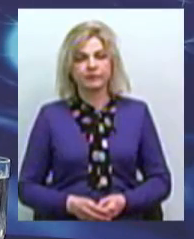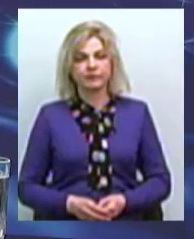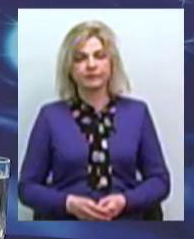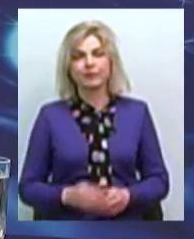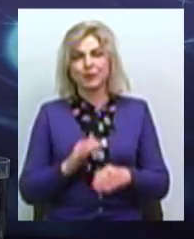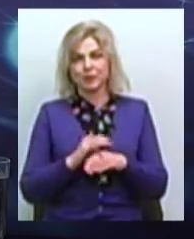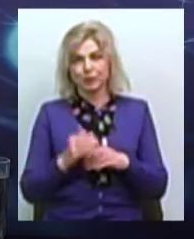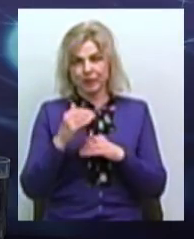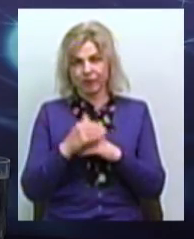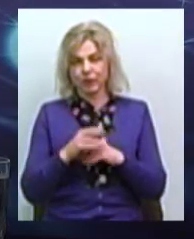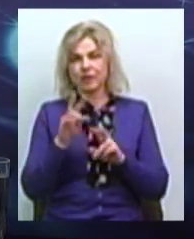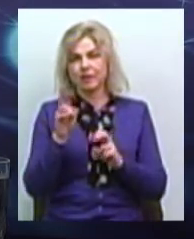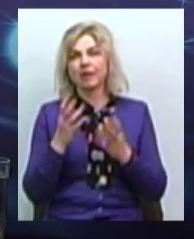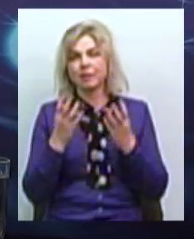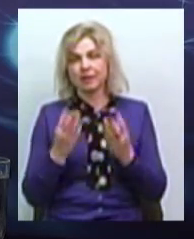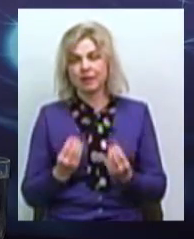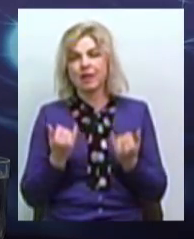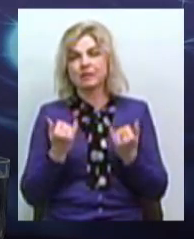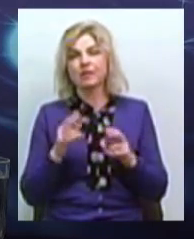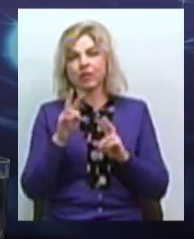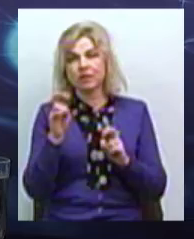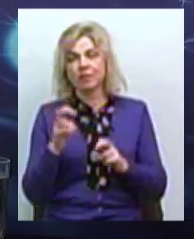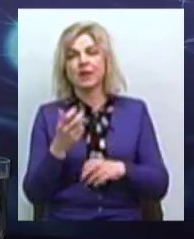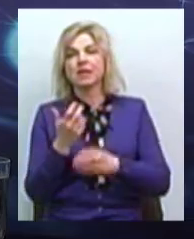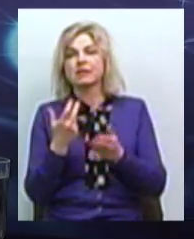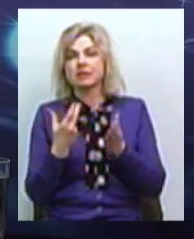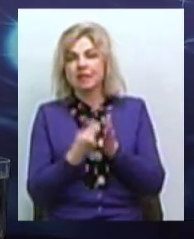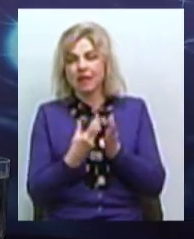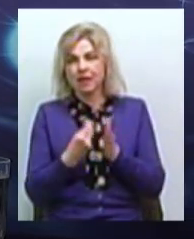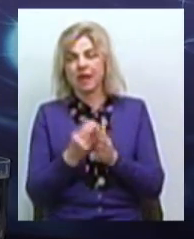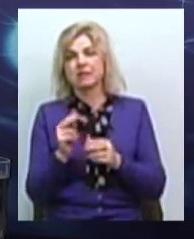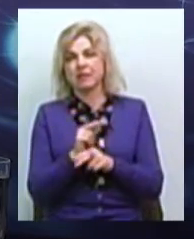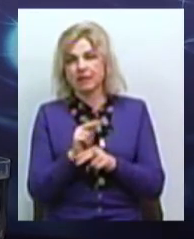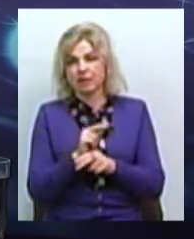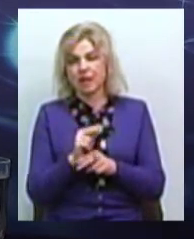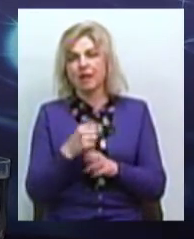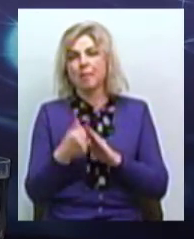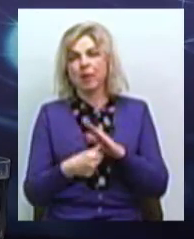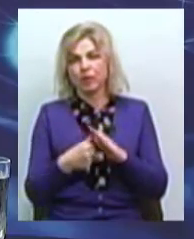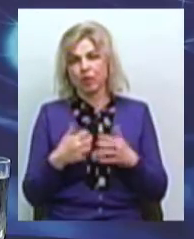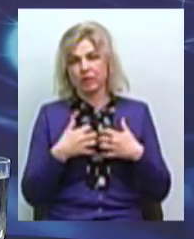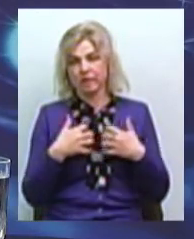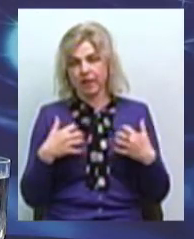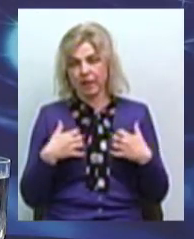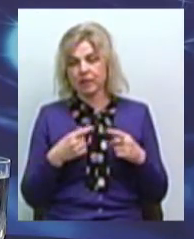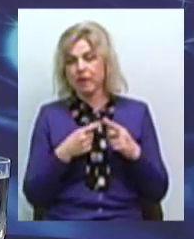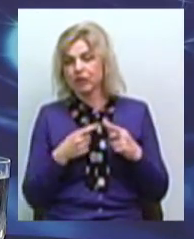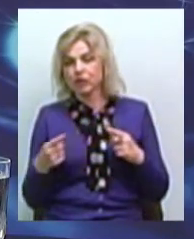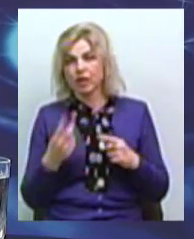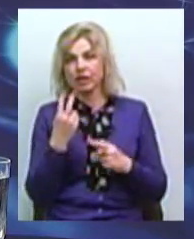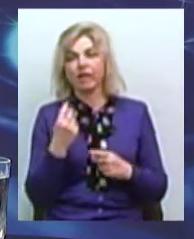Добрий вечір, це тема дня, а тема нашого ефіру – стерилізація безпритульних тварин. Протягом двох тижнів у Миколаєві